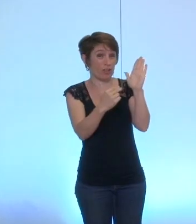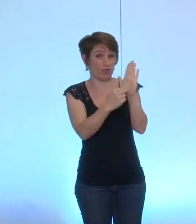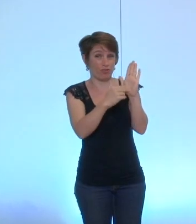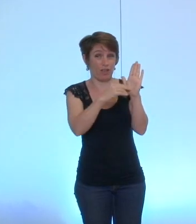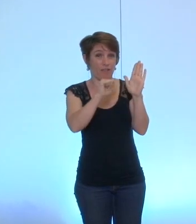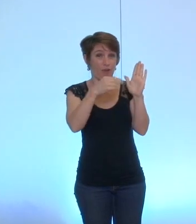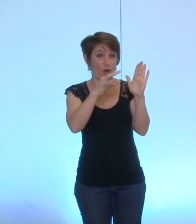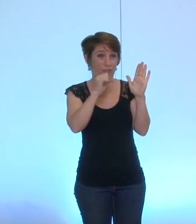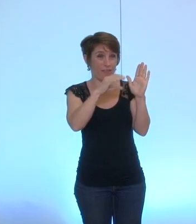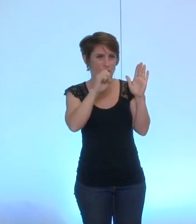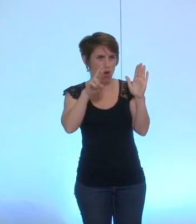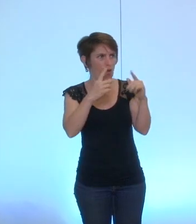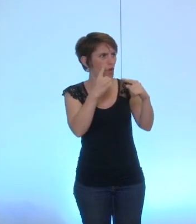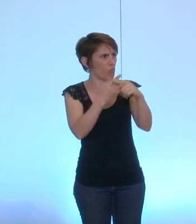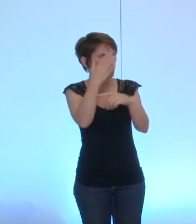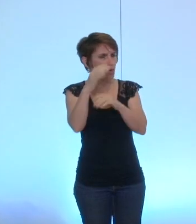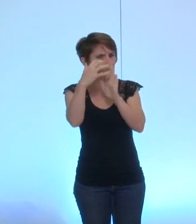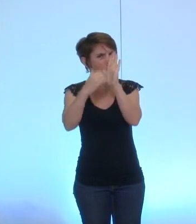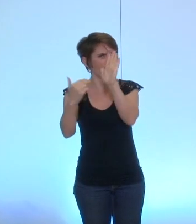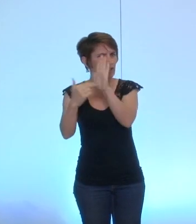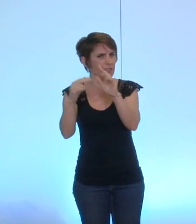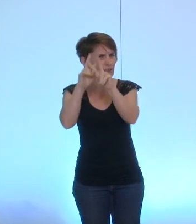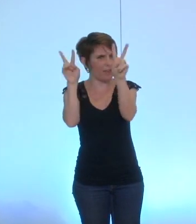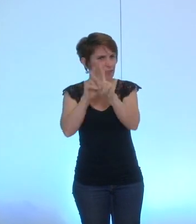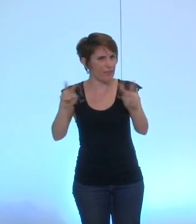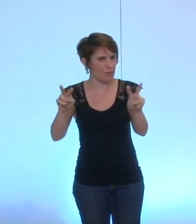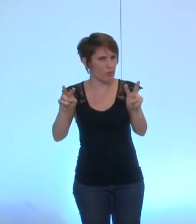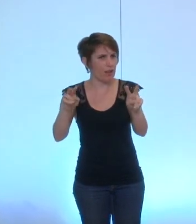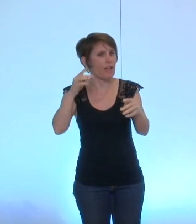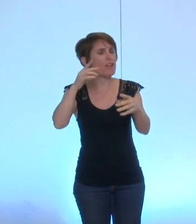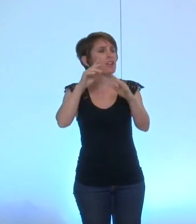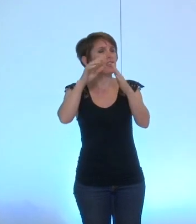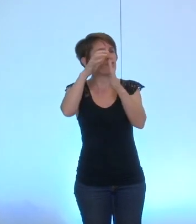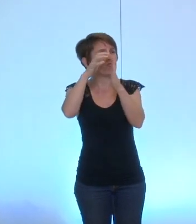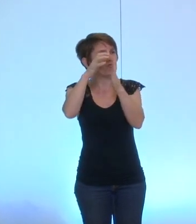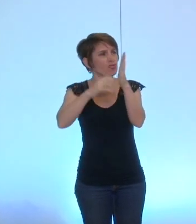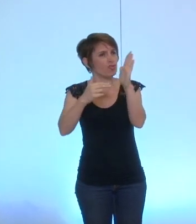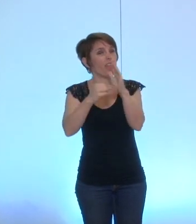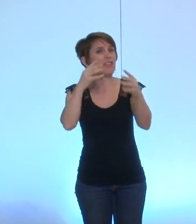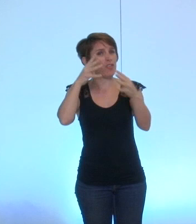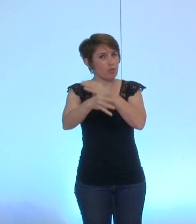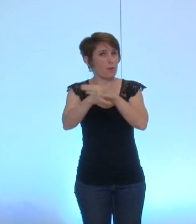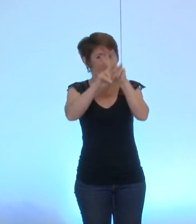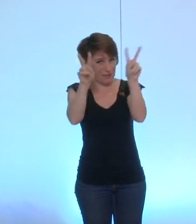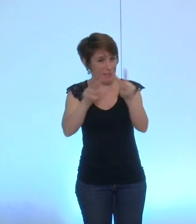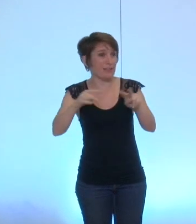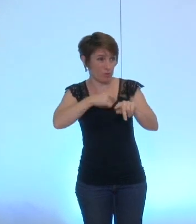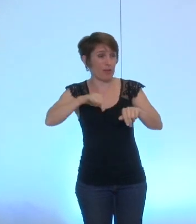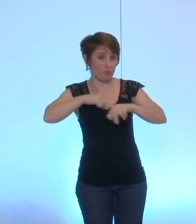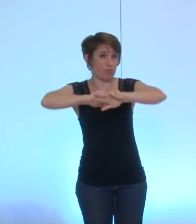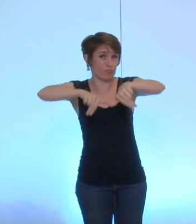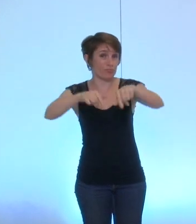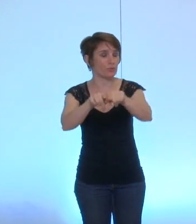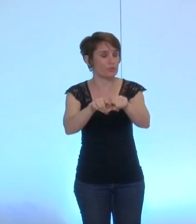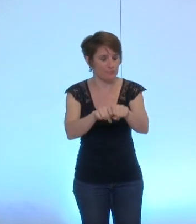que nous avons signé vous et moi je n pas fait de courrier je ne sais pas si vous en avez fait à Transparency mais très clairement à un moment où on voit bien